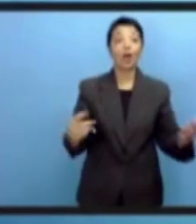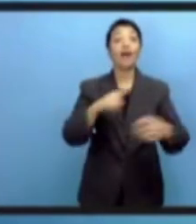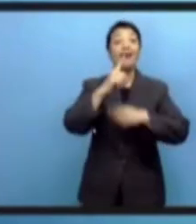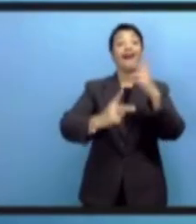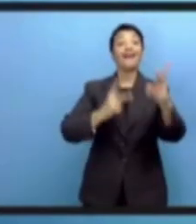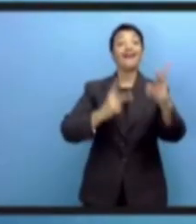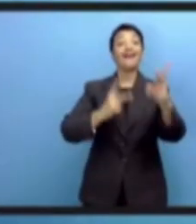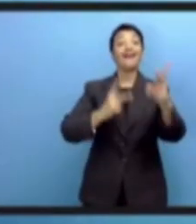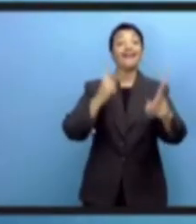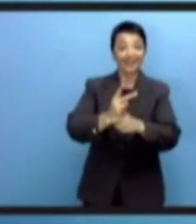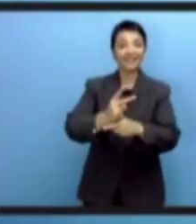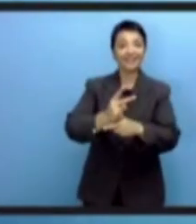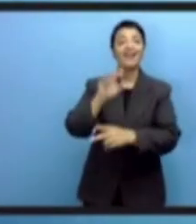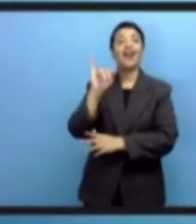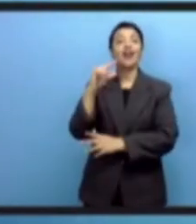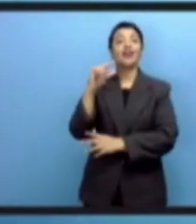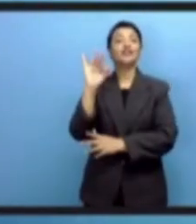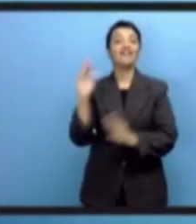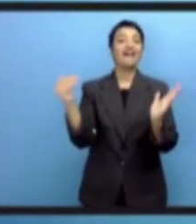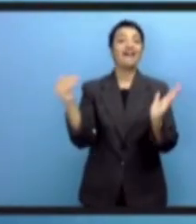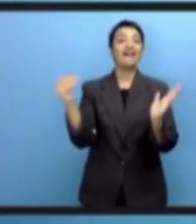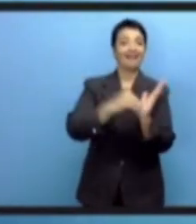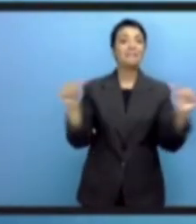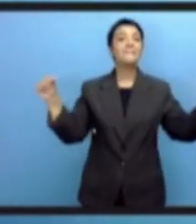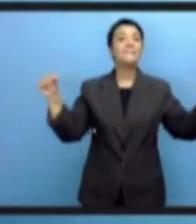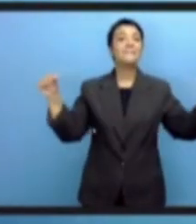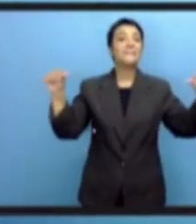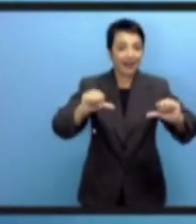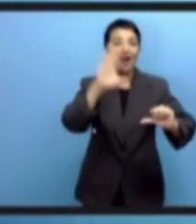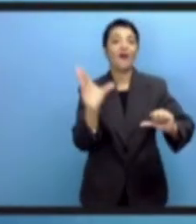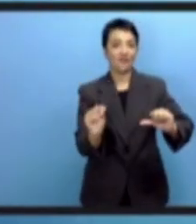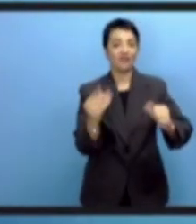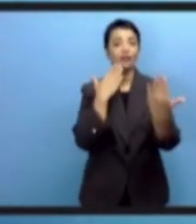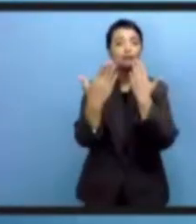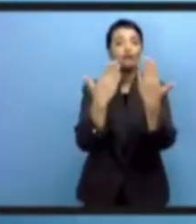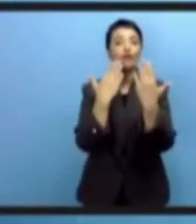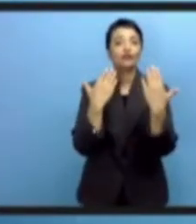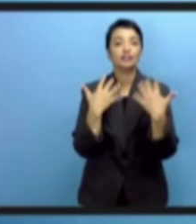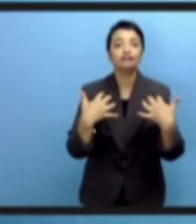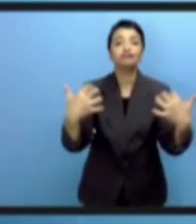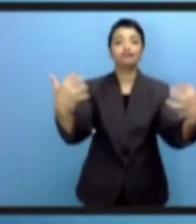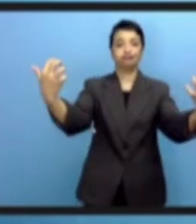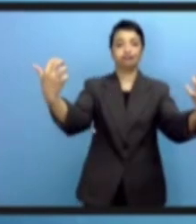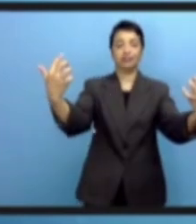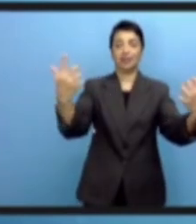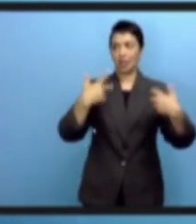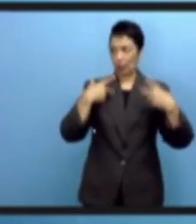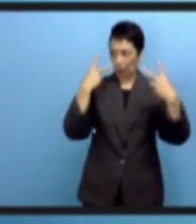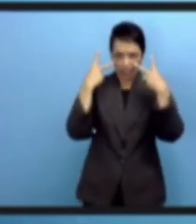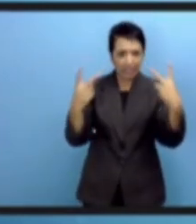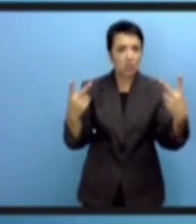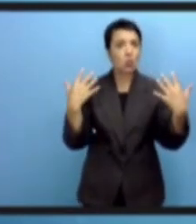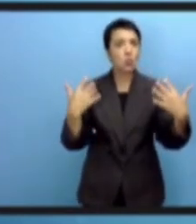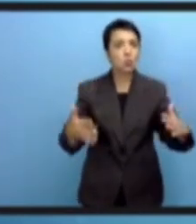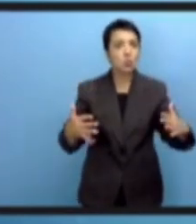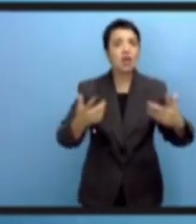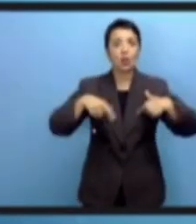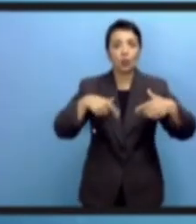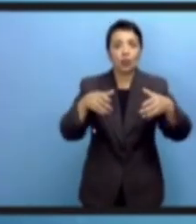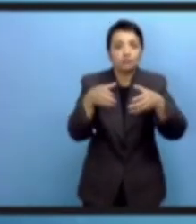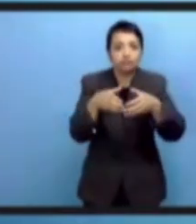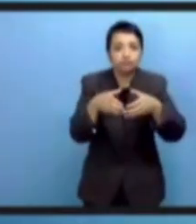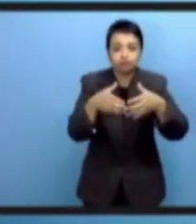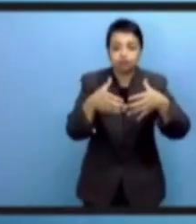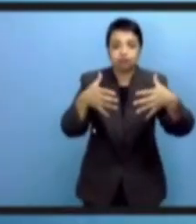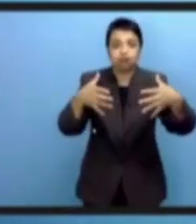и вот Дарин сейчас напомнила нам об этом. И действительно прекрасно, что